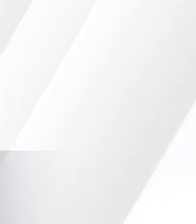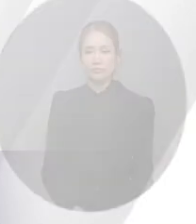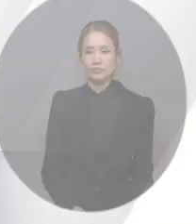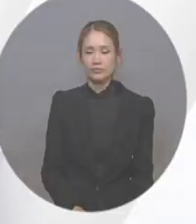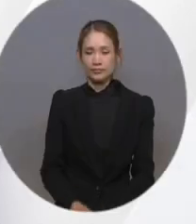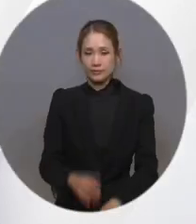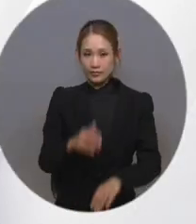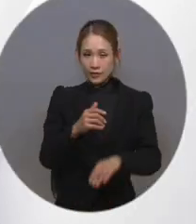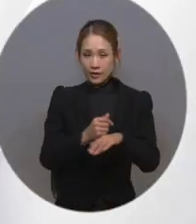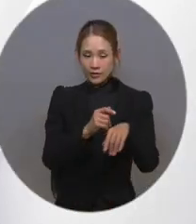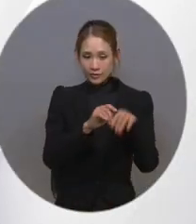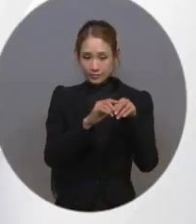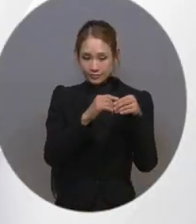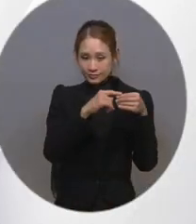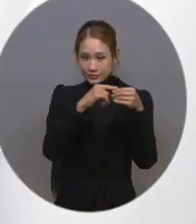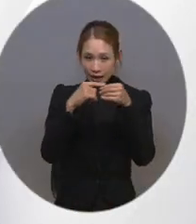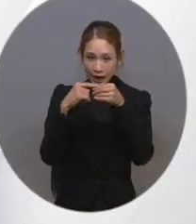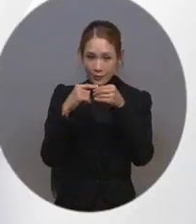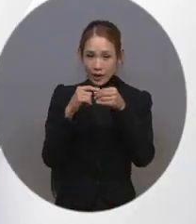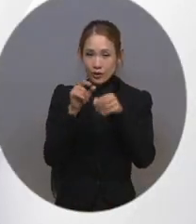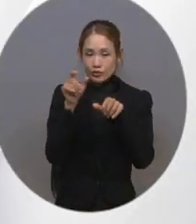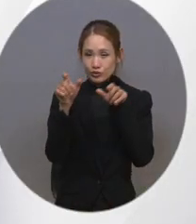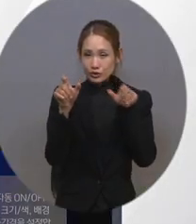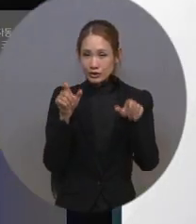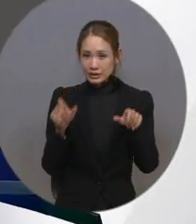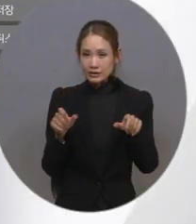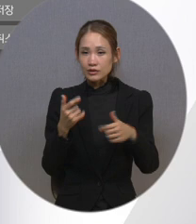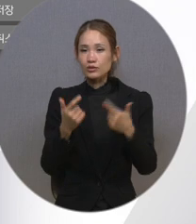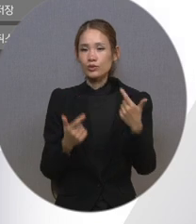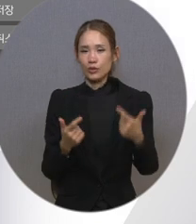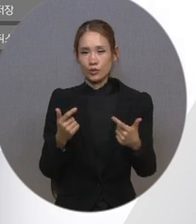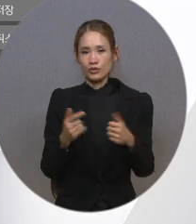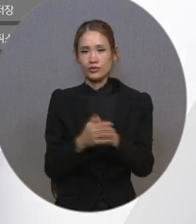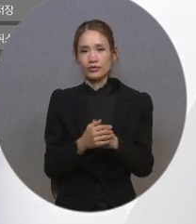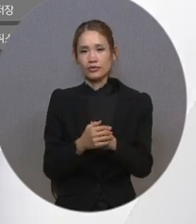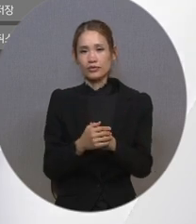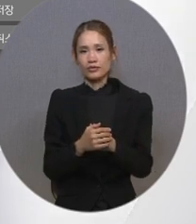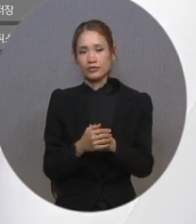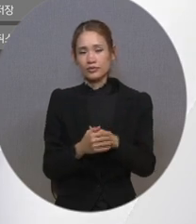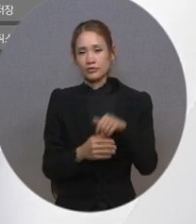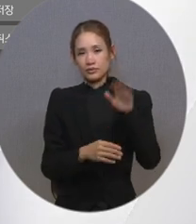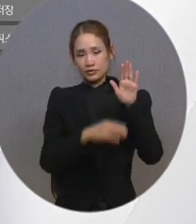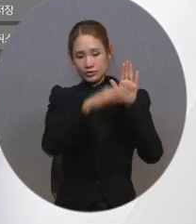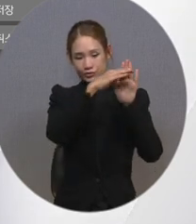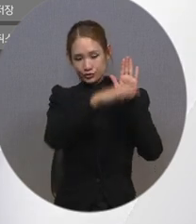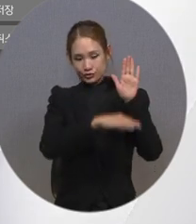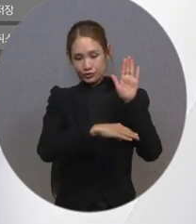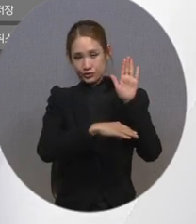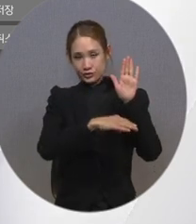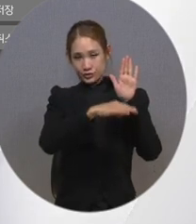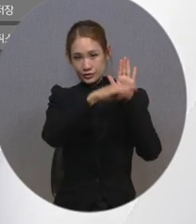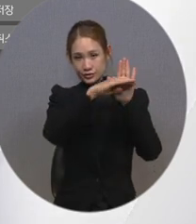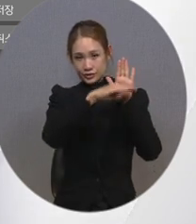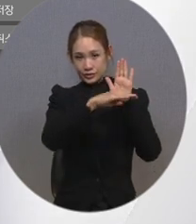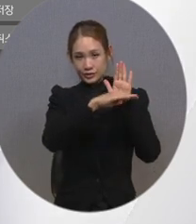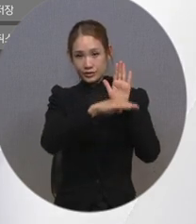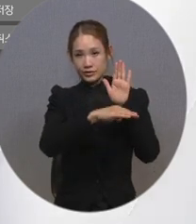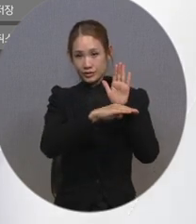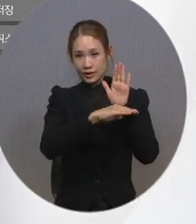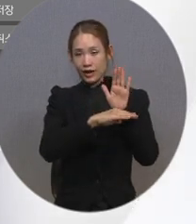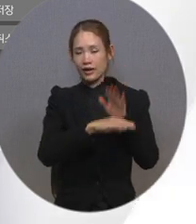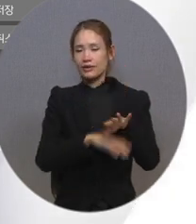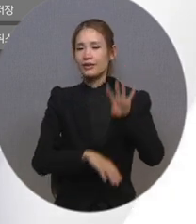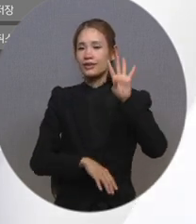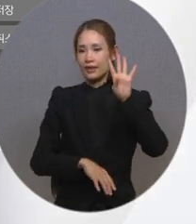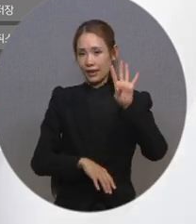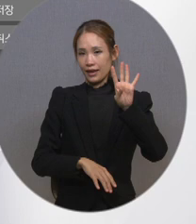마지막으로 자막 위치 조정 기능입니다. 폐쇄자막 위치는 상단, 하단, 좌측, 우측, 네